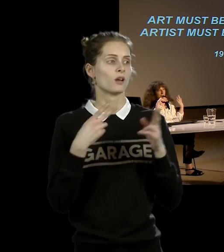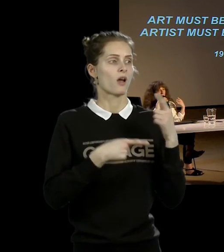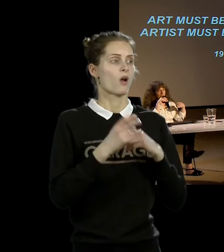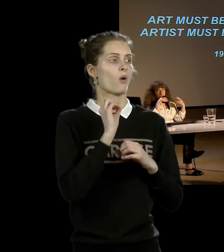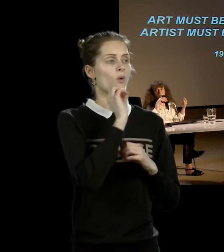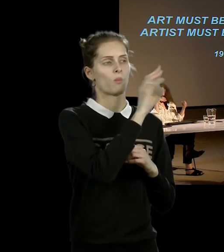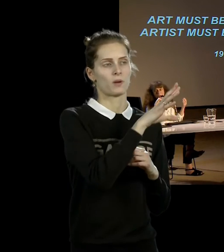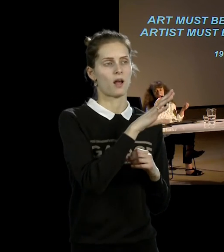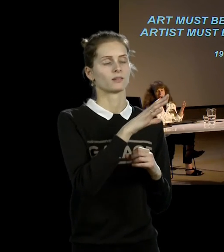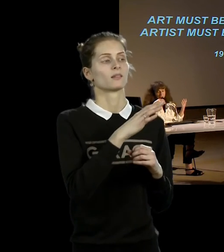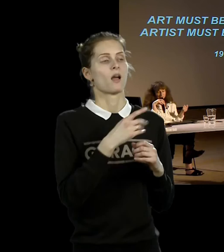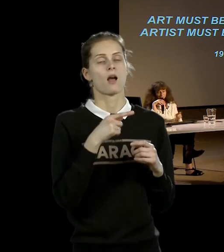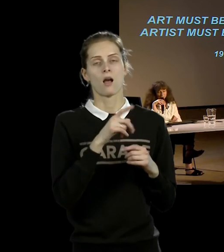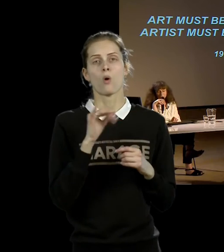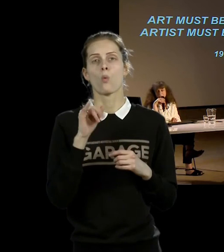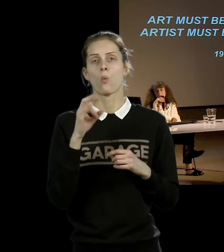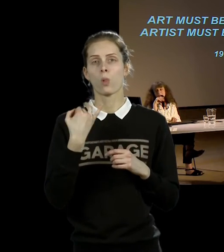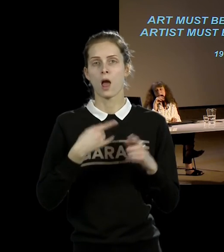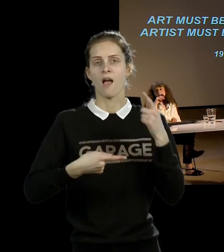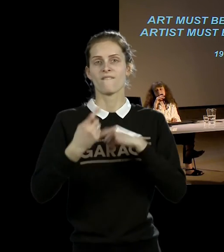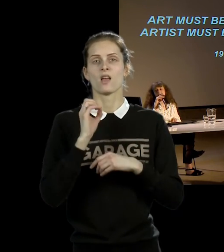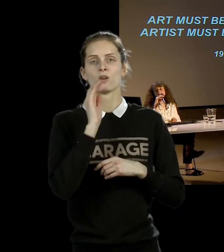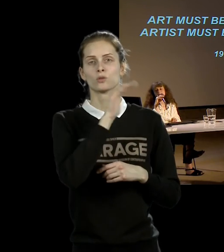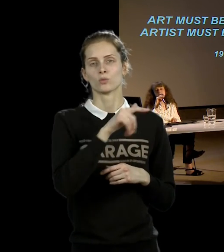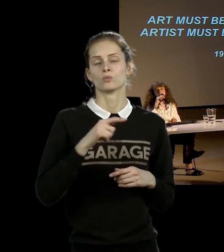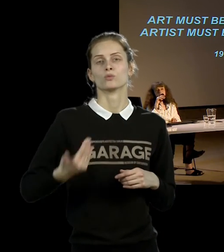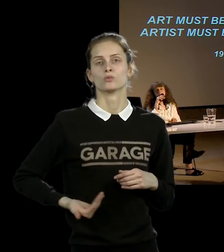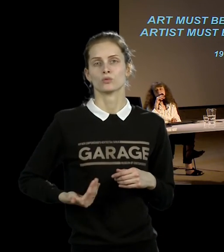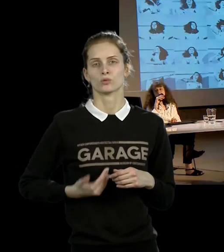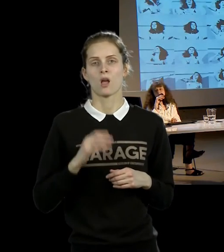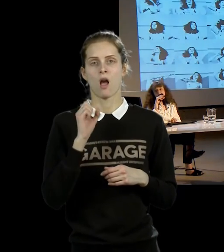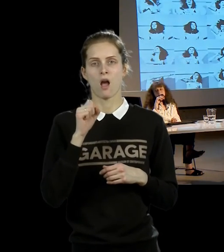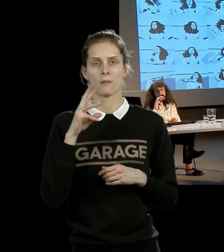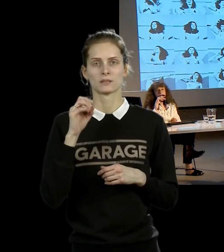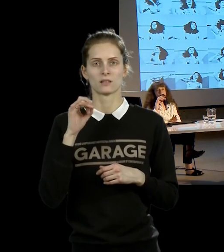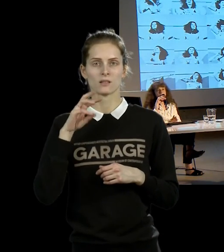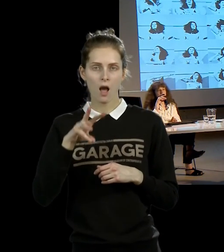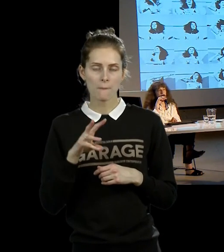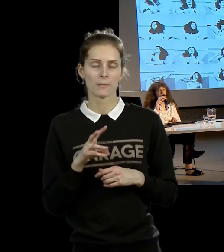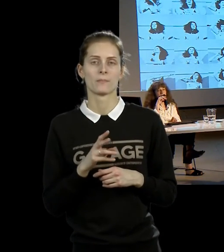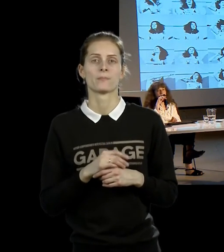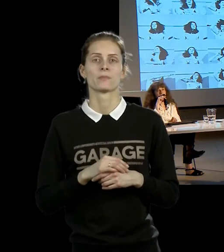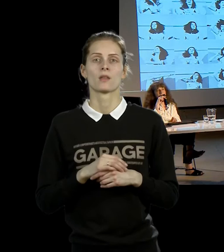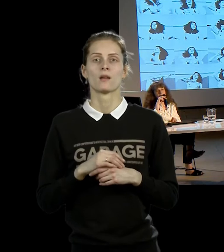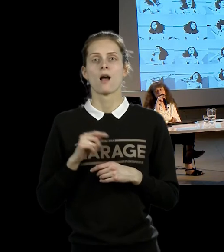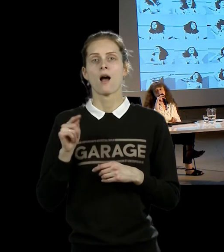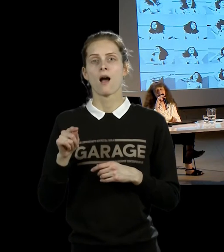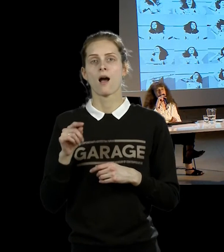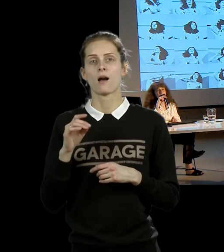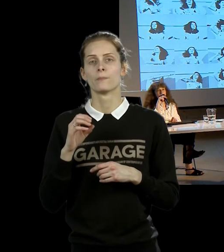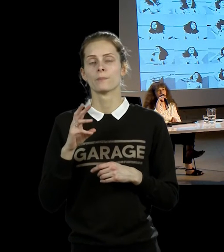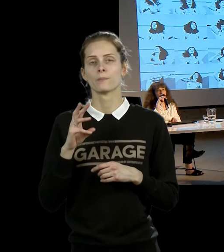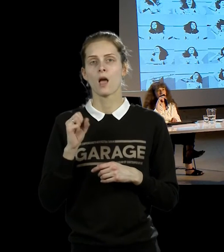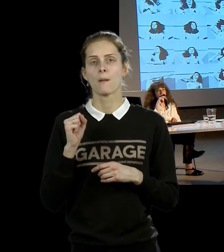сделала свою серию последних перформанс, один из них знаменитый «Искусство должно быть красивым,